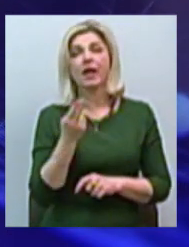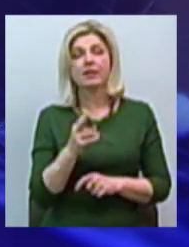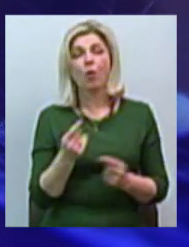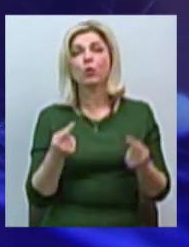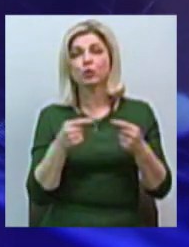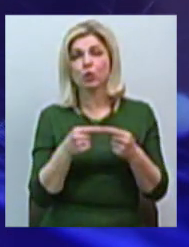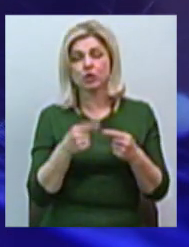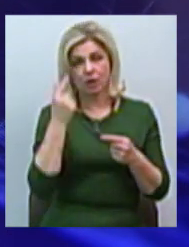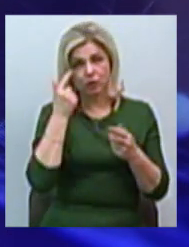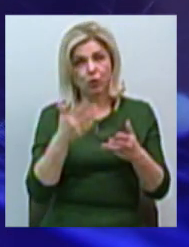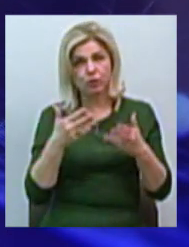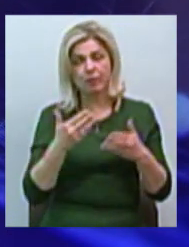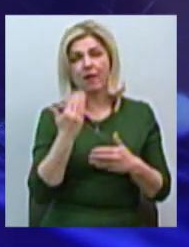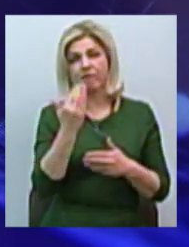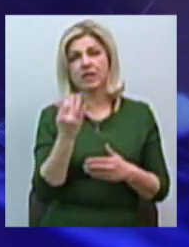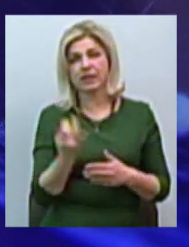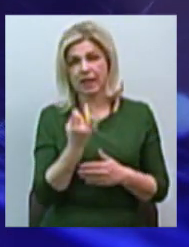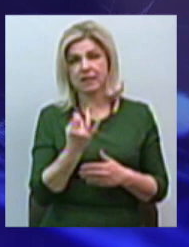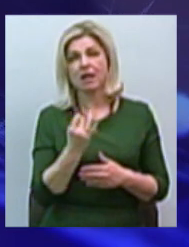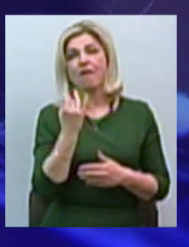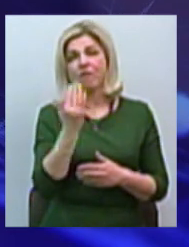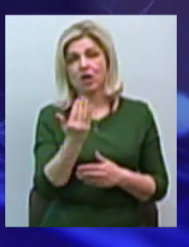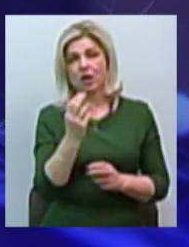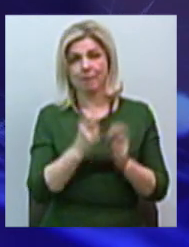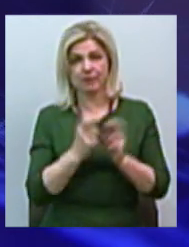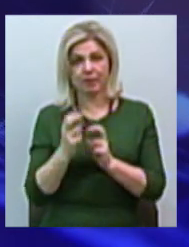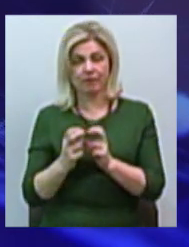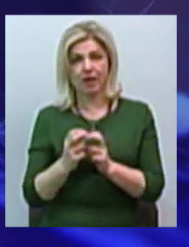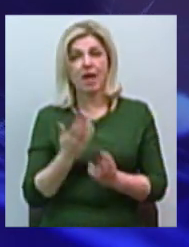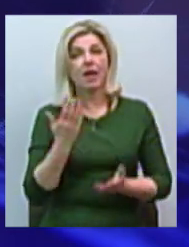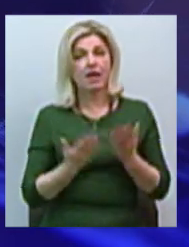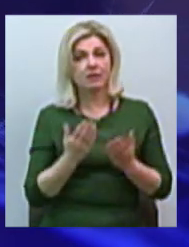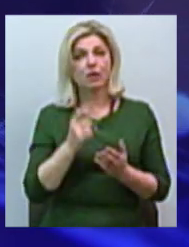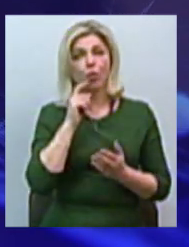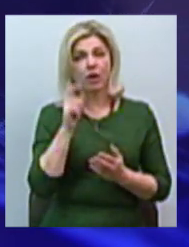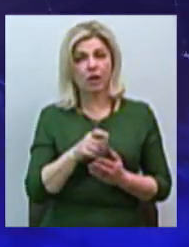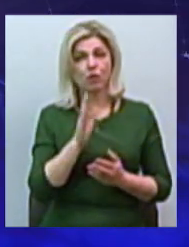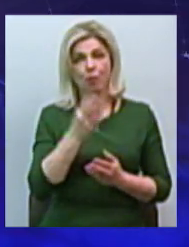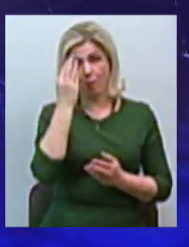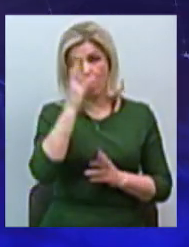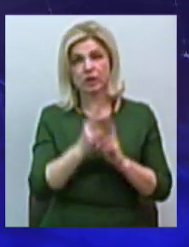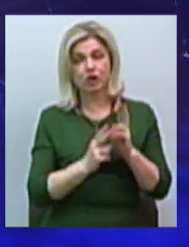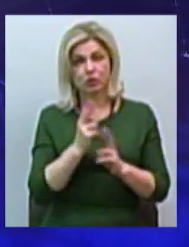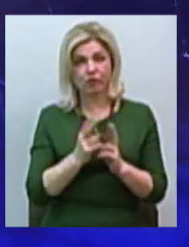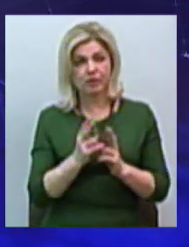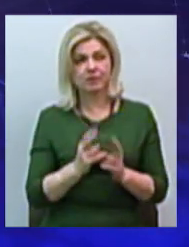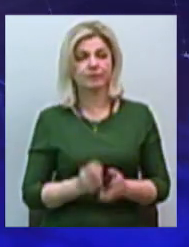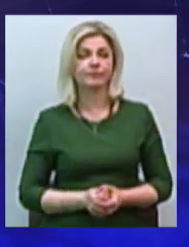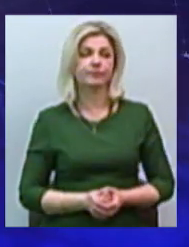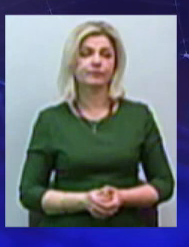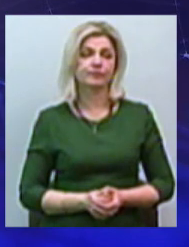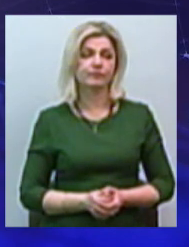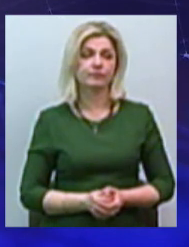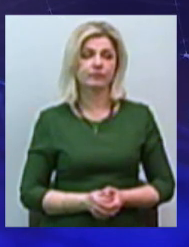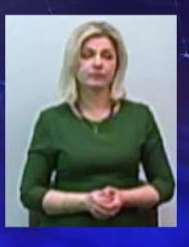зрозумілий ваш інтерес, так? Вашого підприємства? Тобто, якщо Україна буде модернізувати її строючий парк, конкуренти у вас